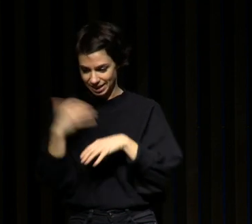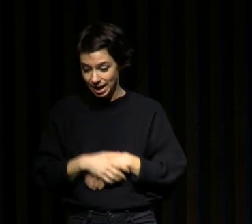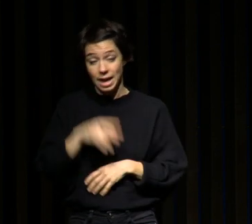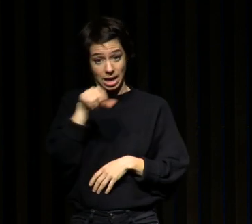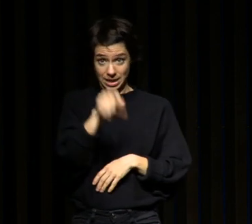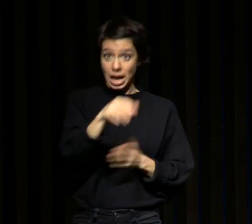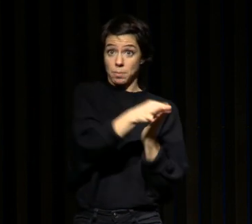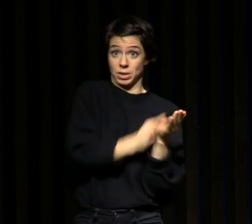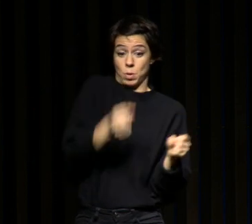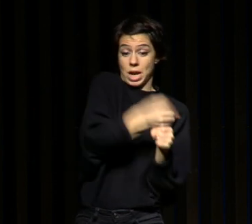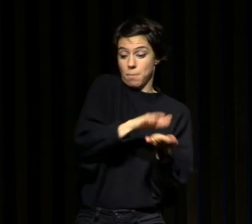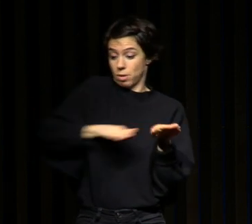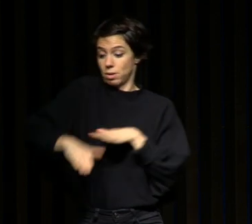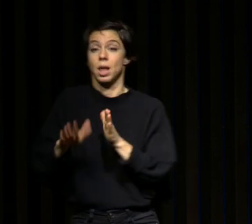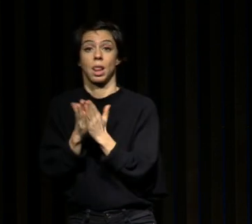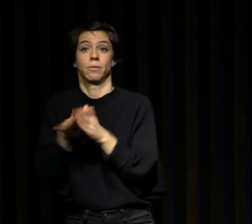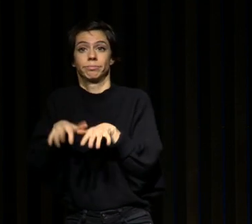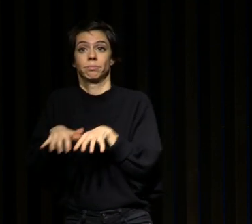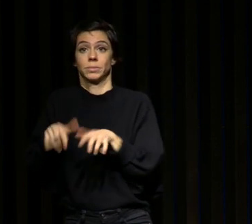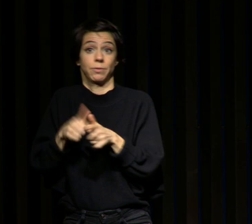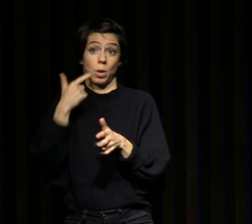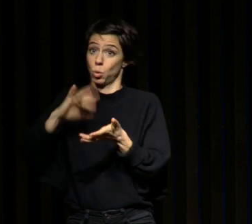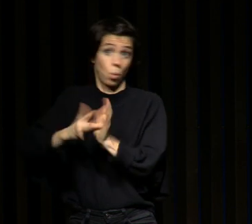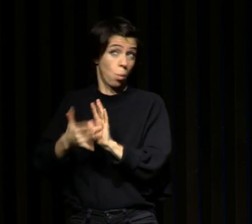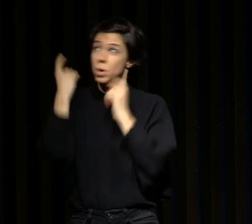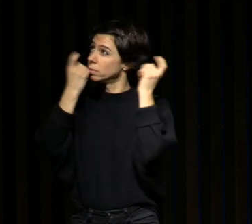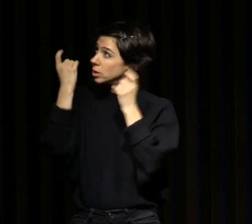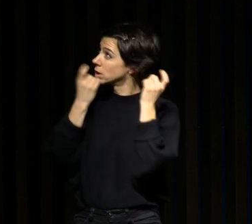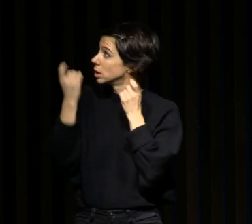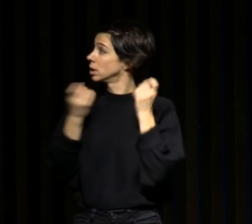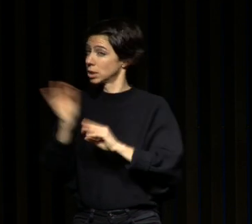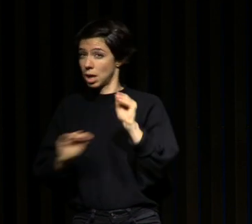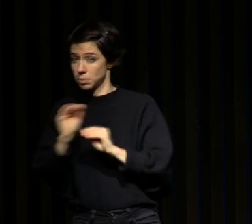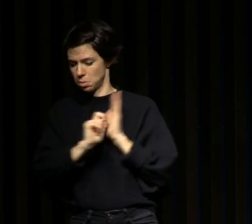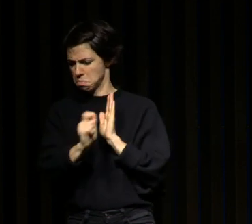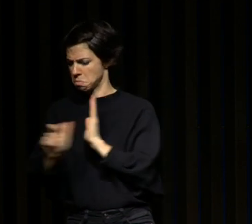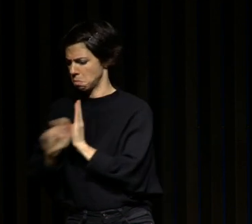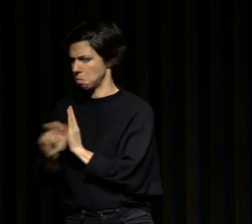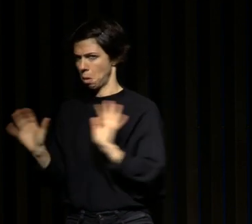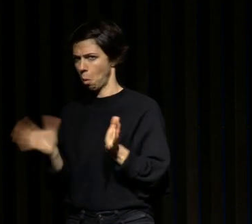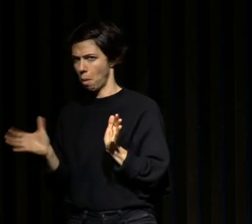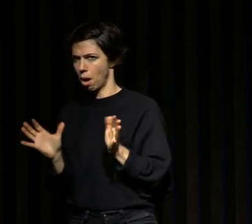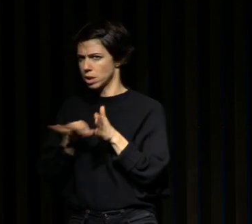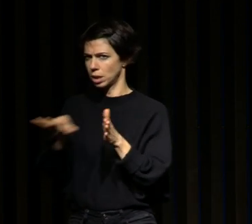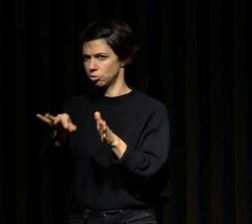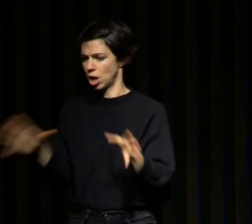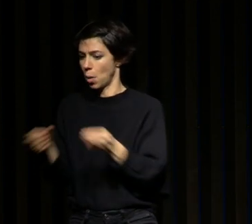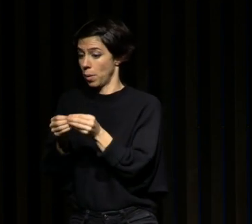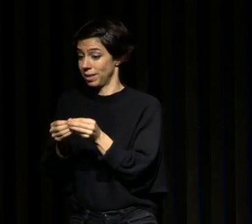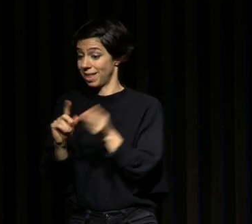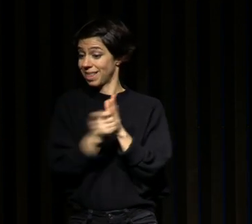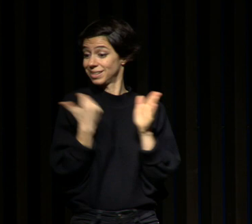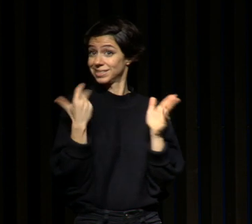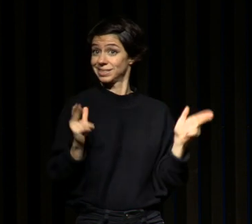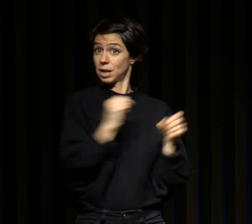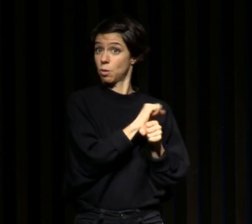Antifatigue c'est-à-dire l'ensemble de la réflexion et l'ensemble des stratégies thérapeutiques qu'il y a dans le livre au moment du Covid je les ai